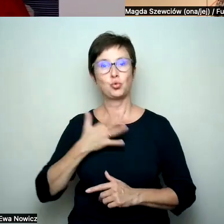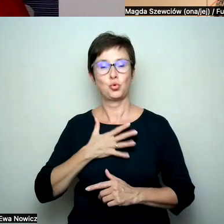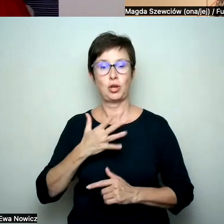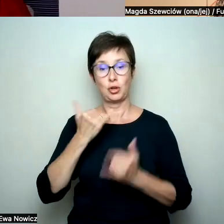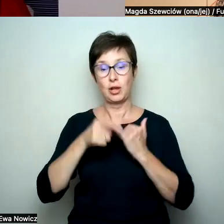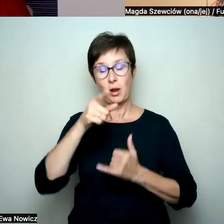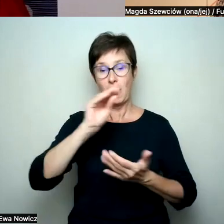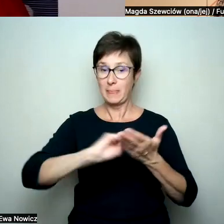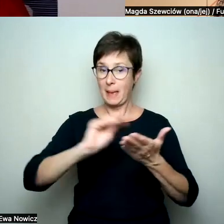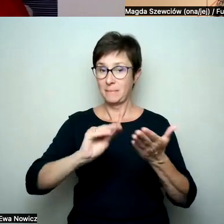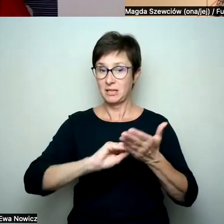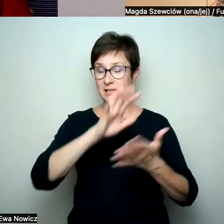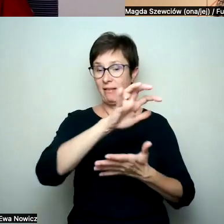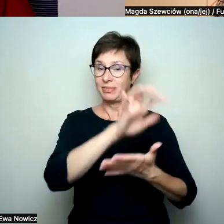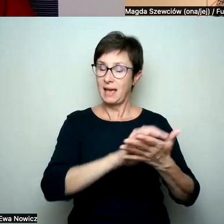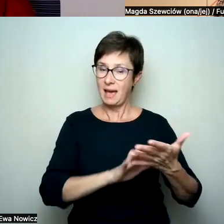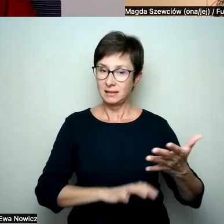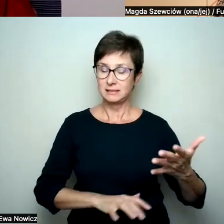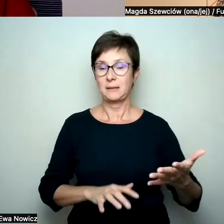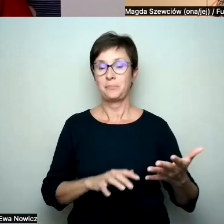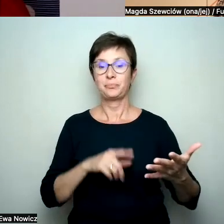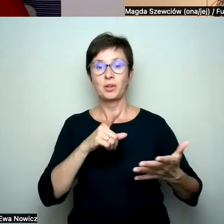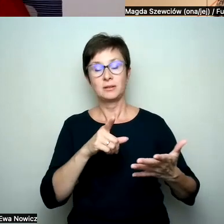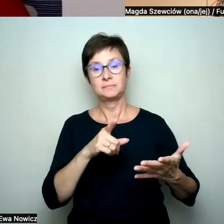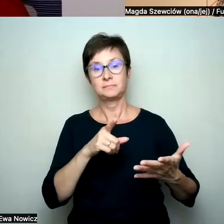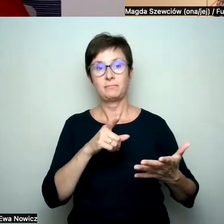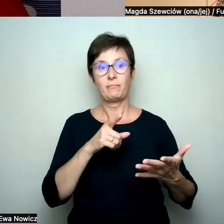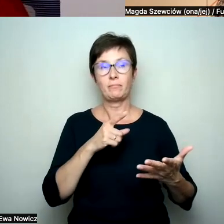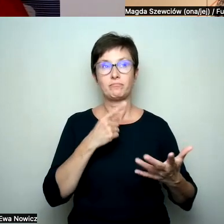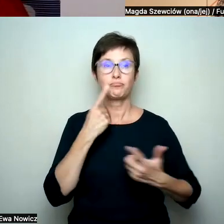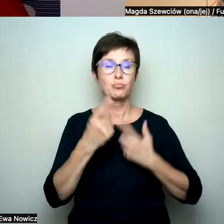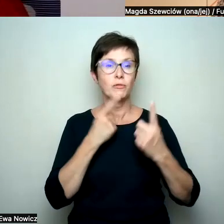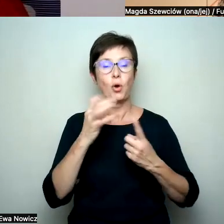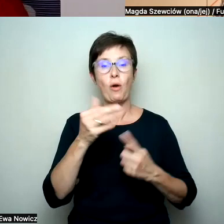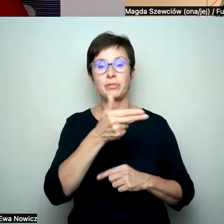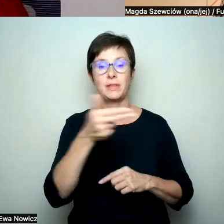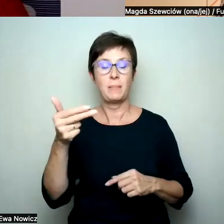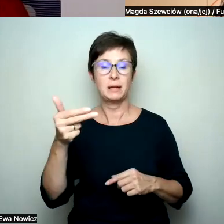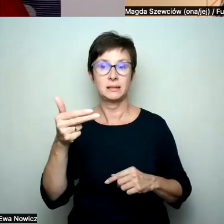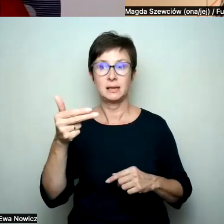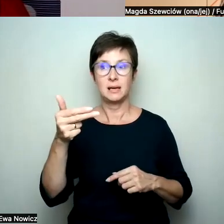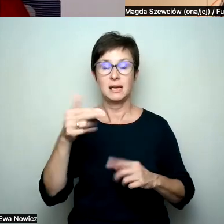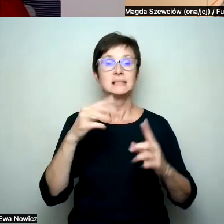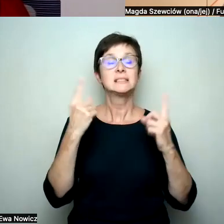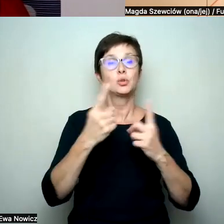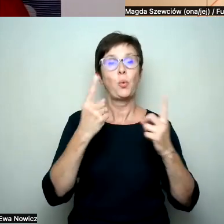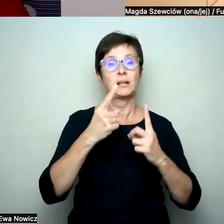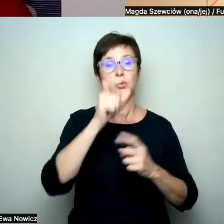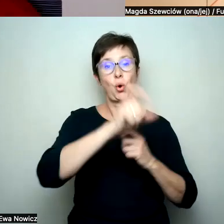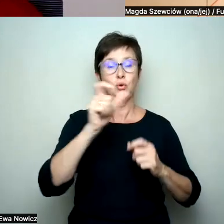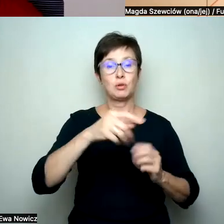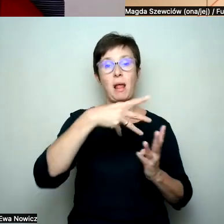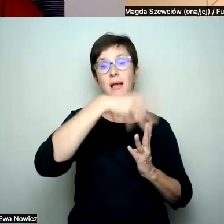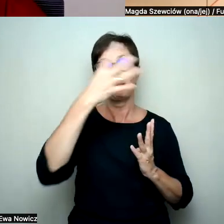będąc w jakiś sposób wypowiadający się na temat sytuacji osób LGBTQ+,